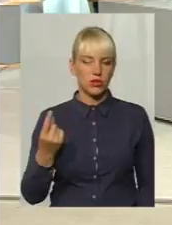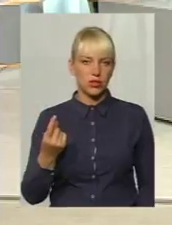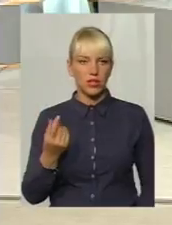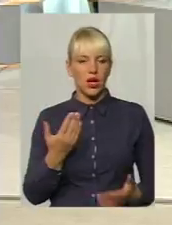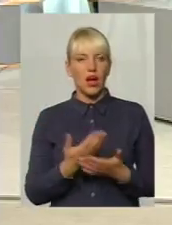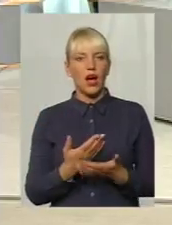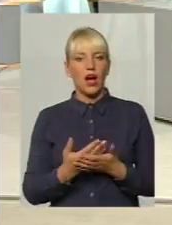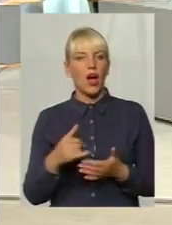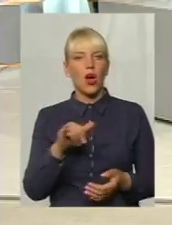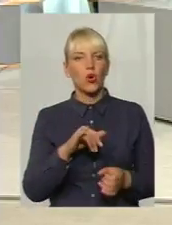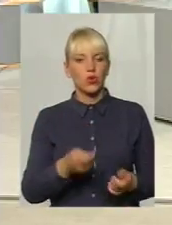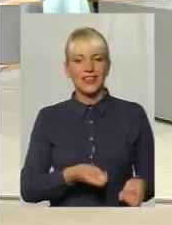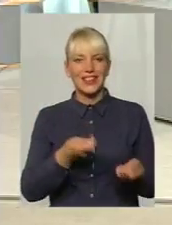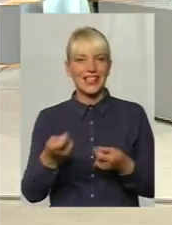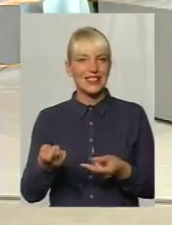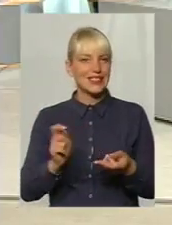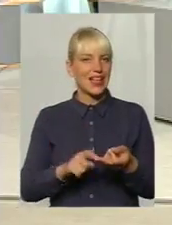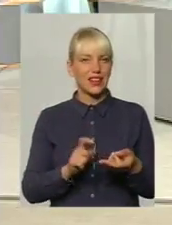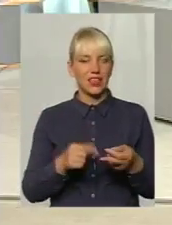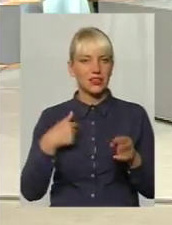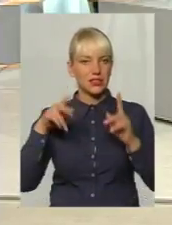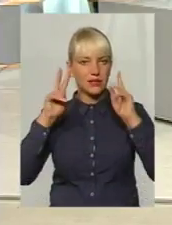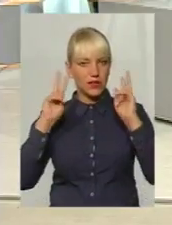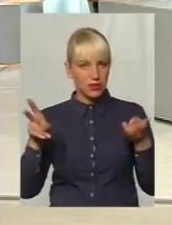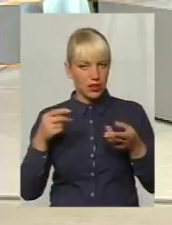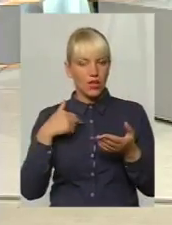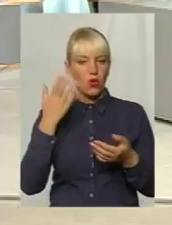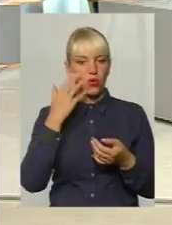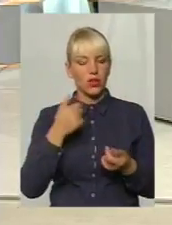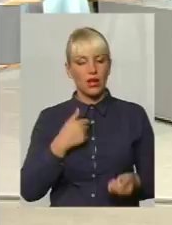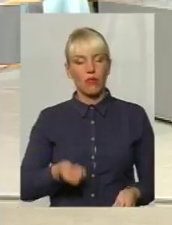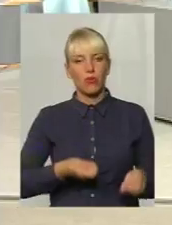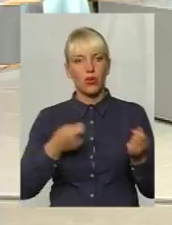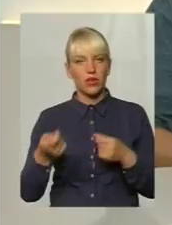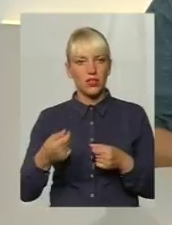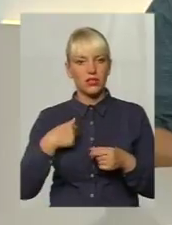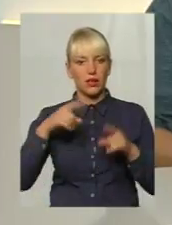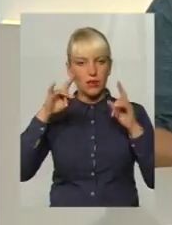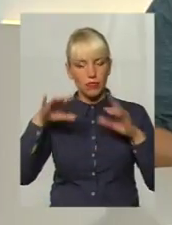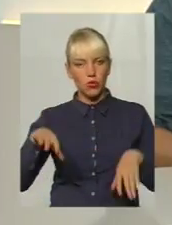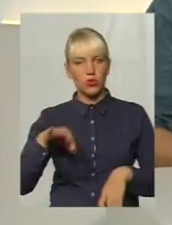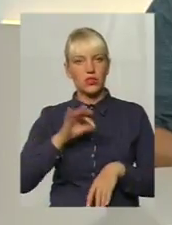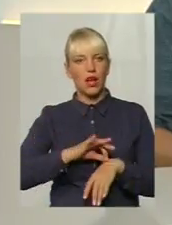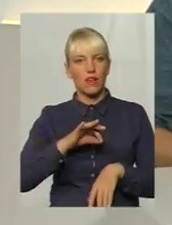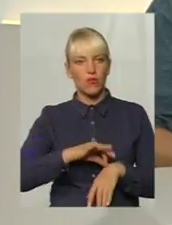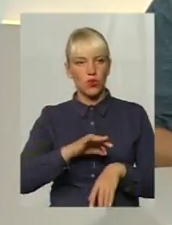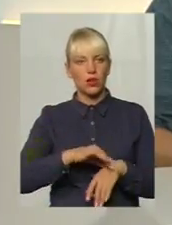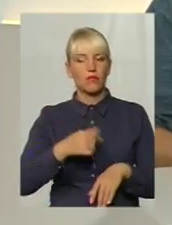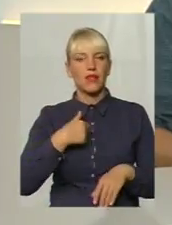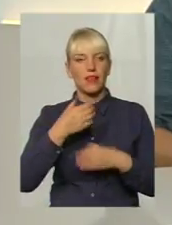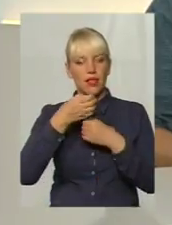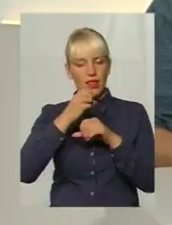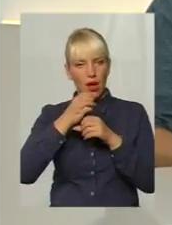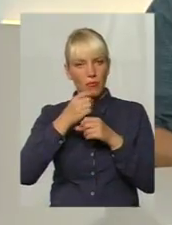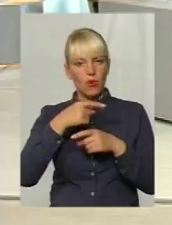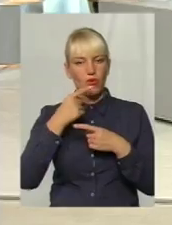наприклад, аналізи? Ми добре не знаємо. Коли я прийшла, що внесла аналіз, заполіла Растову, мене змінило. Зартою лікаречку